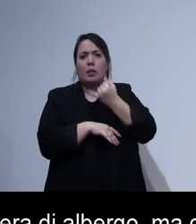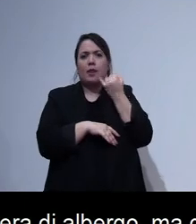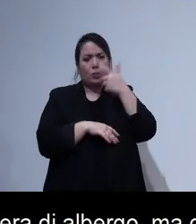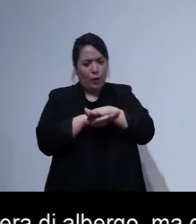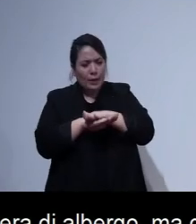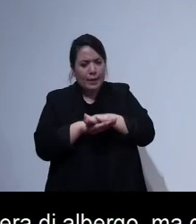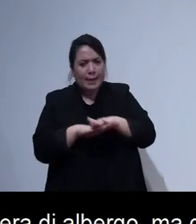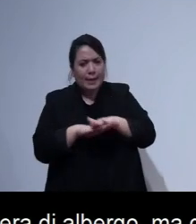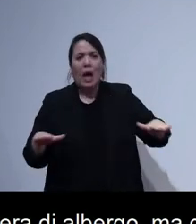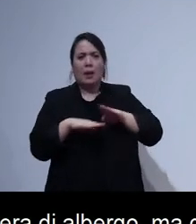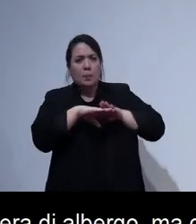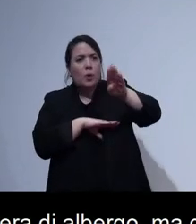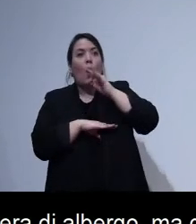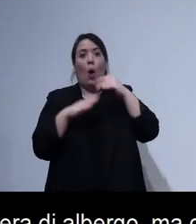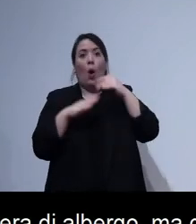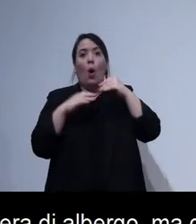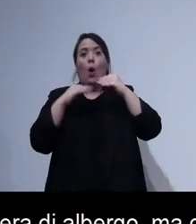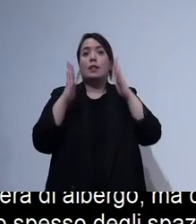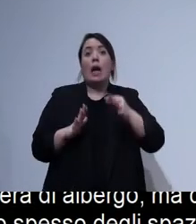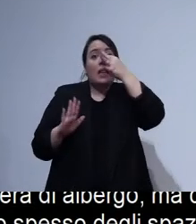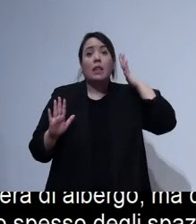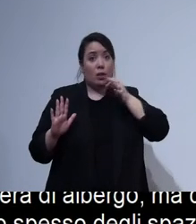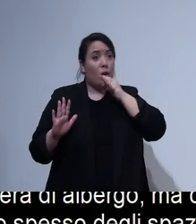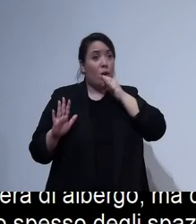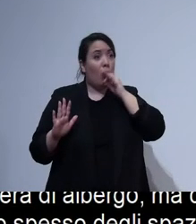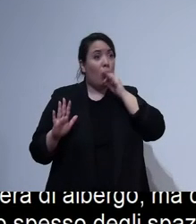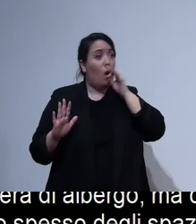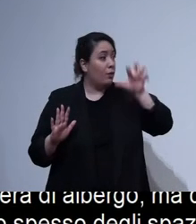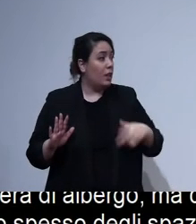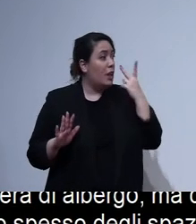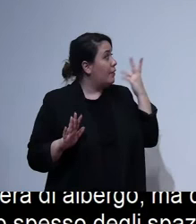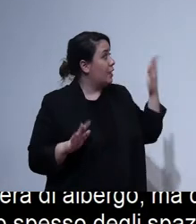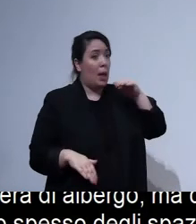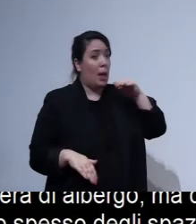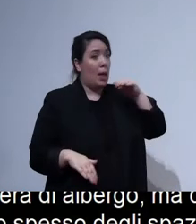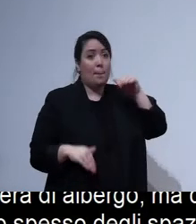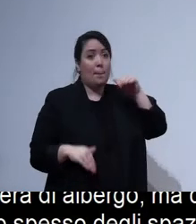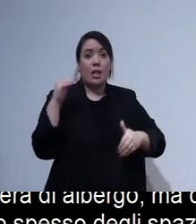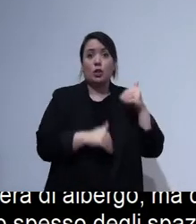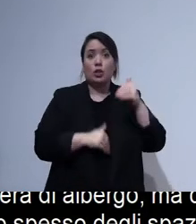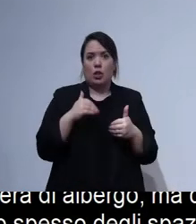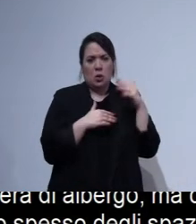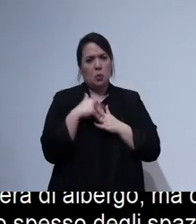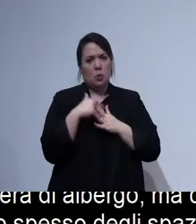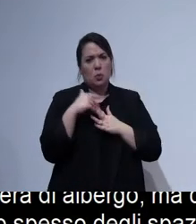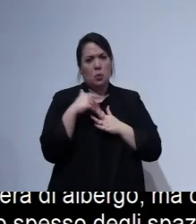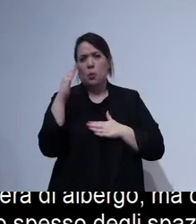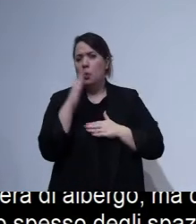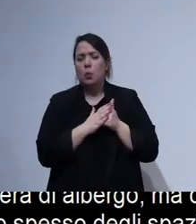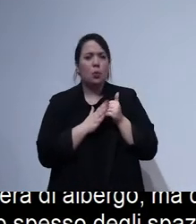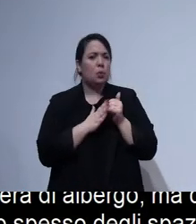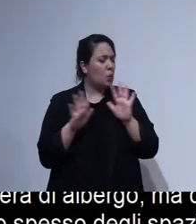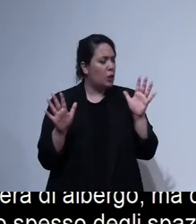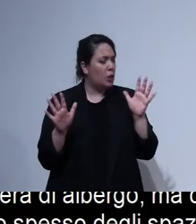ma ci sono anche case d'epoca che lo possono essere. Ci sono tante ville, come vedete qua, con piscina, che hanno strutture completamente